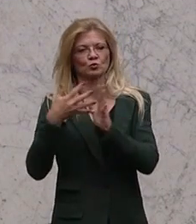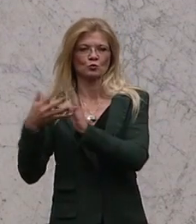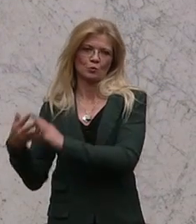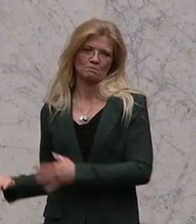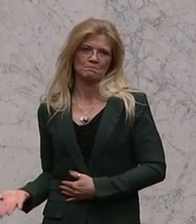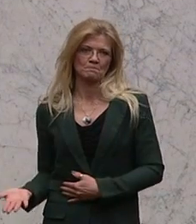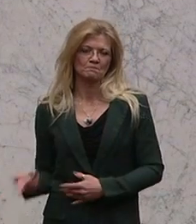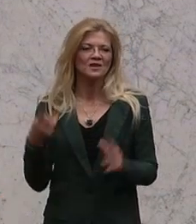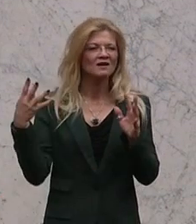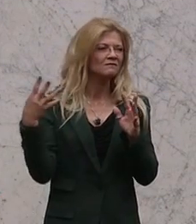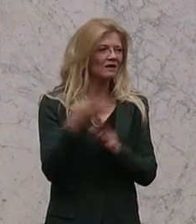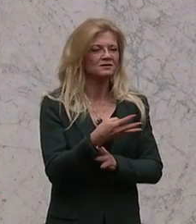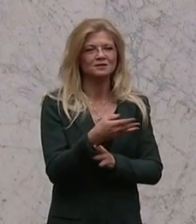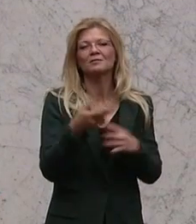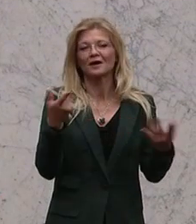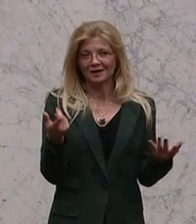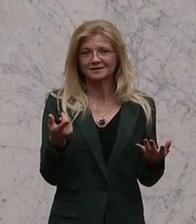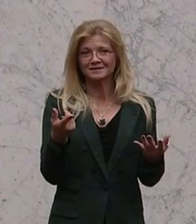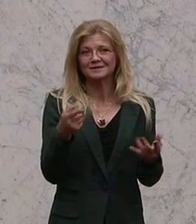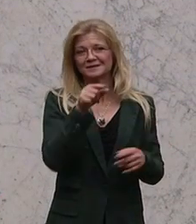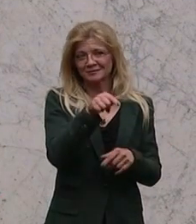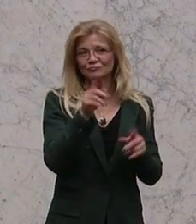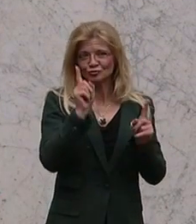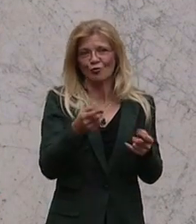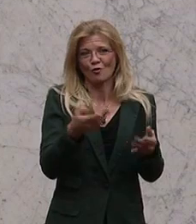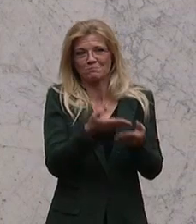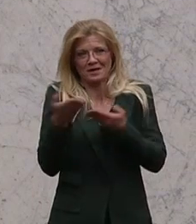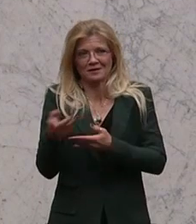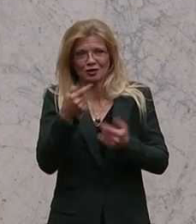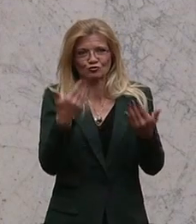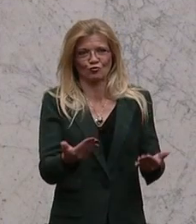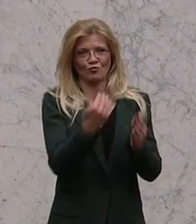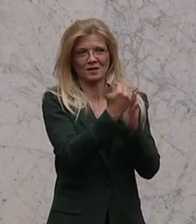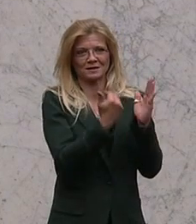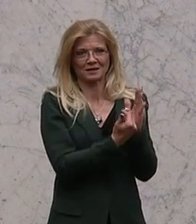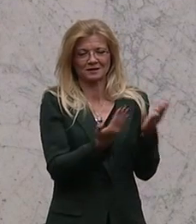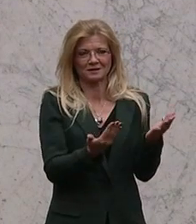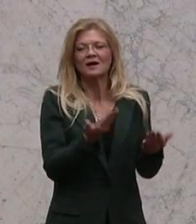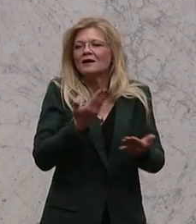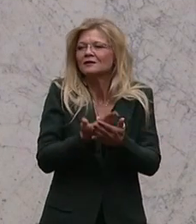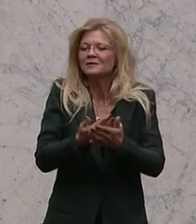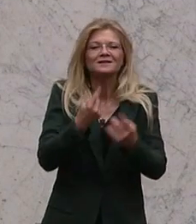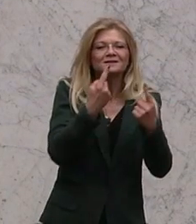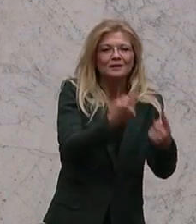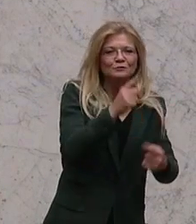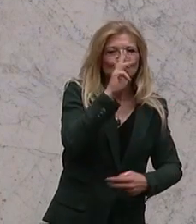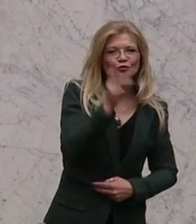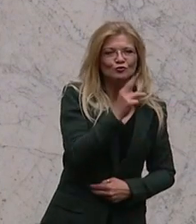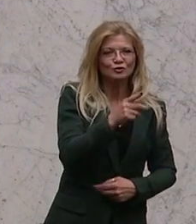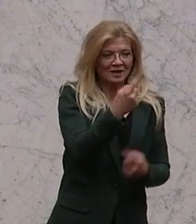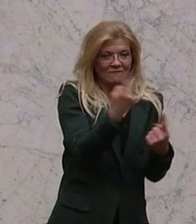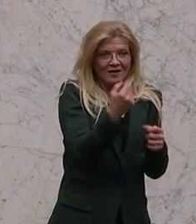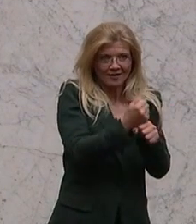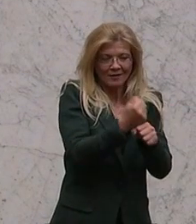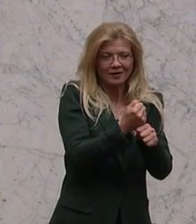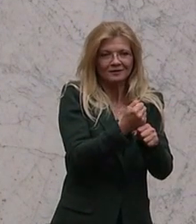Transparenz ist das Stichwort bei diesem Gesetz, denn nur so können die Künstler auch sicher sein, dass sie zu ihrem